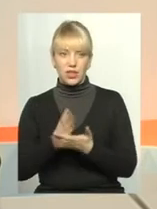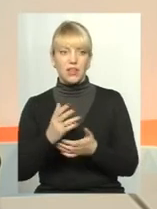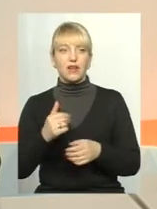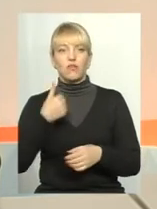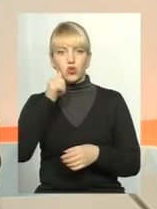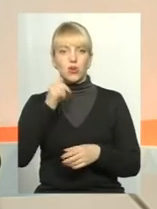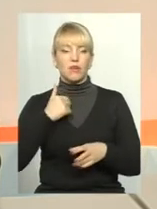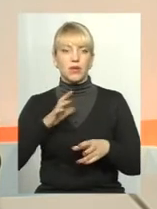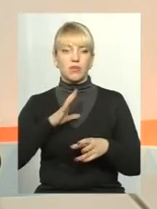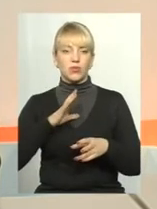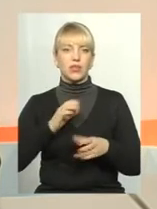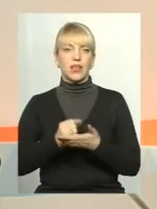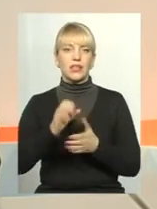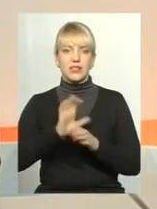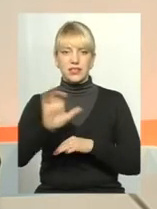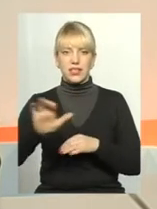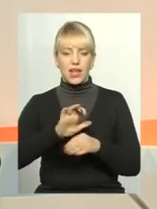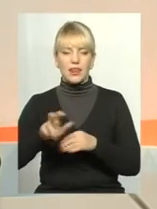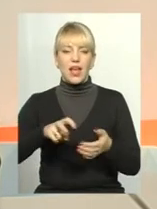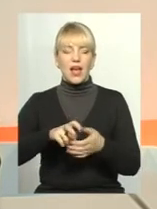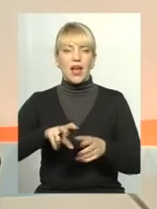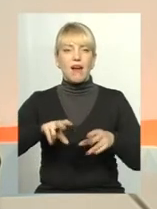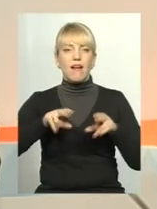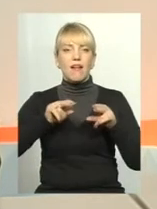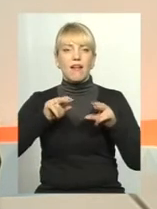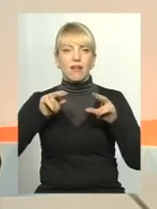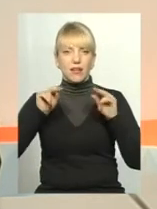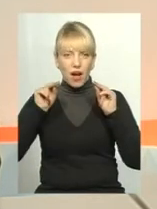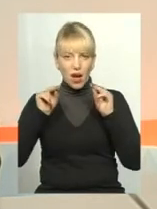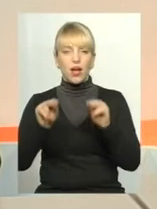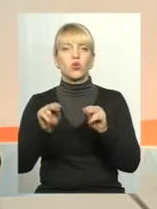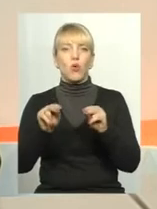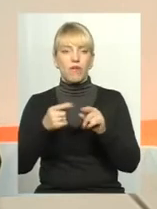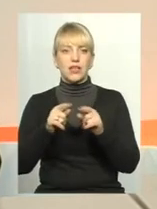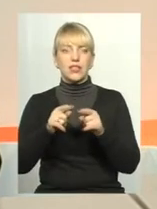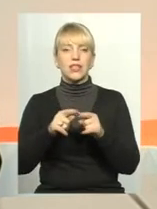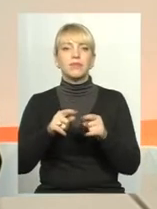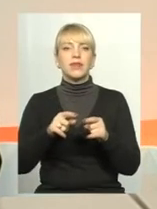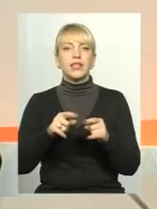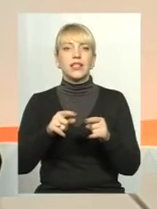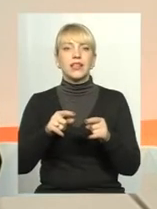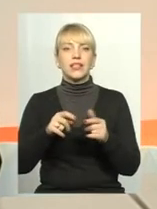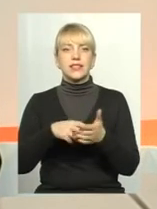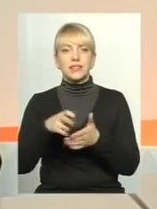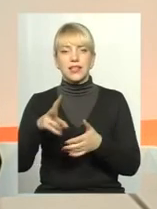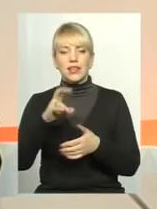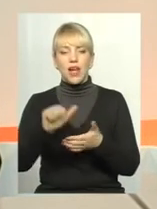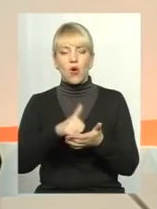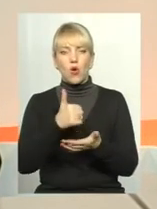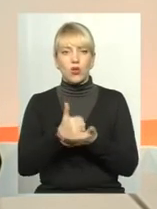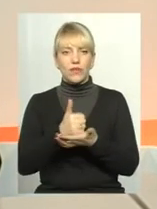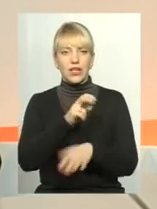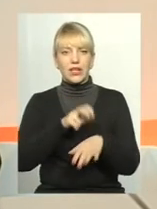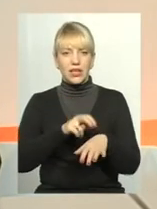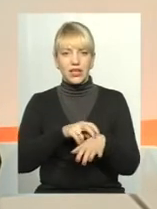листи на головних лікарів поліклінік міста і міської дитячої